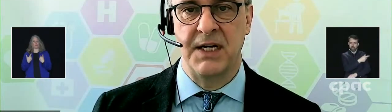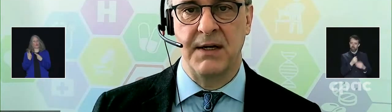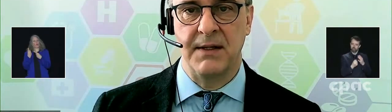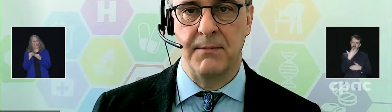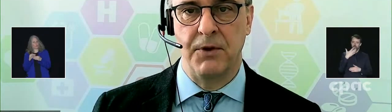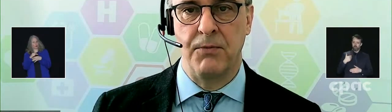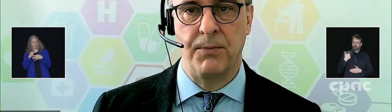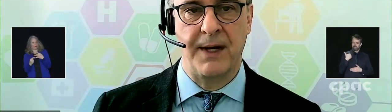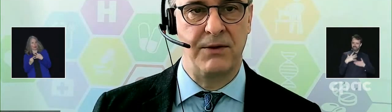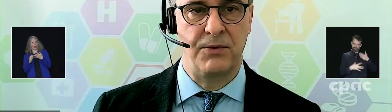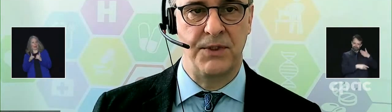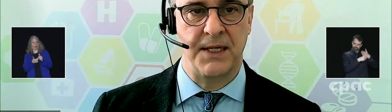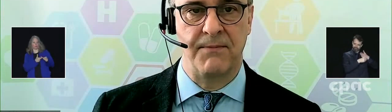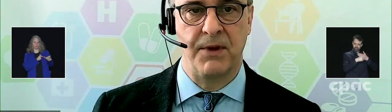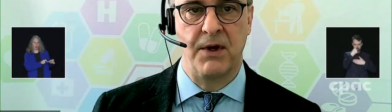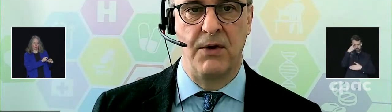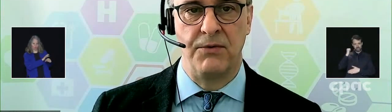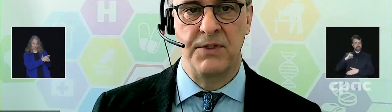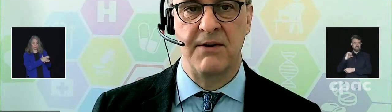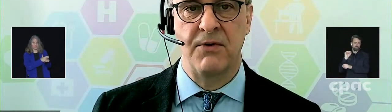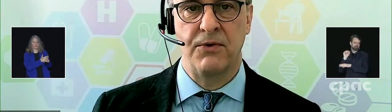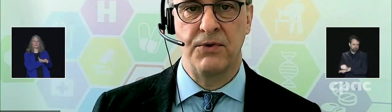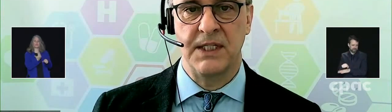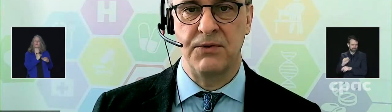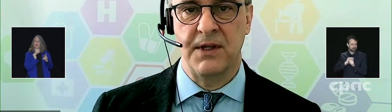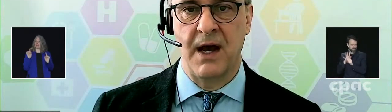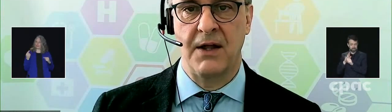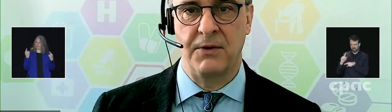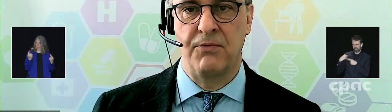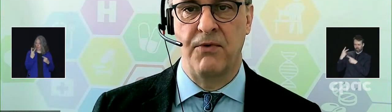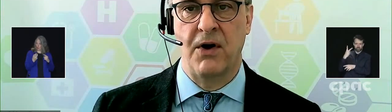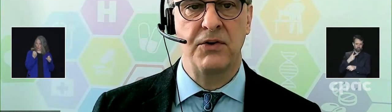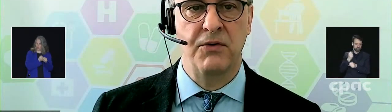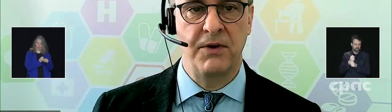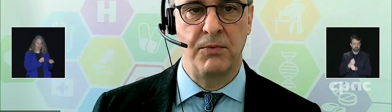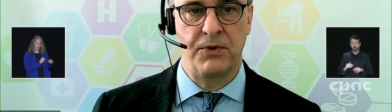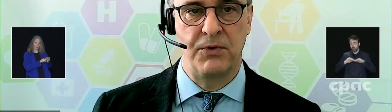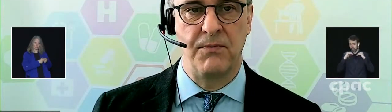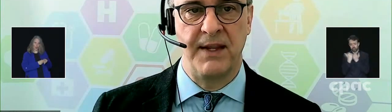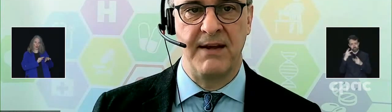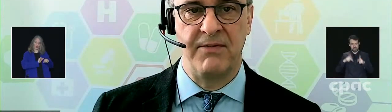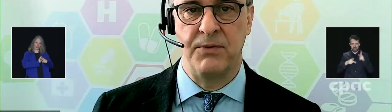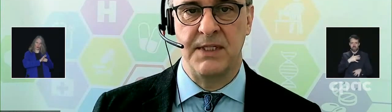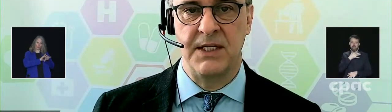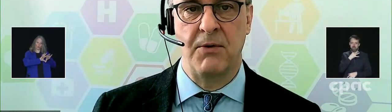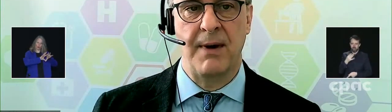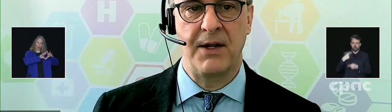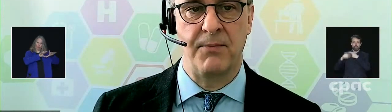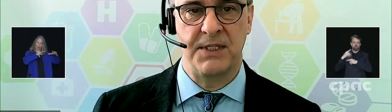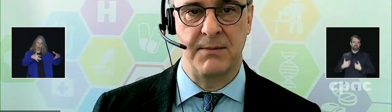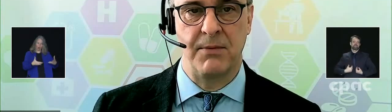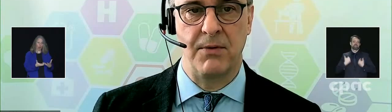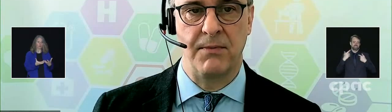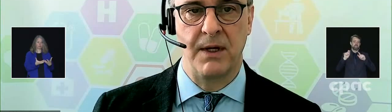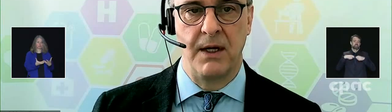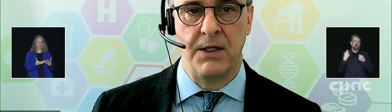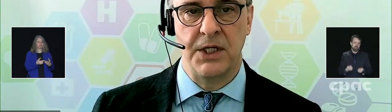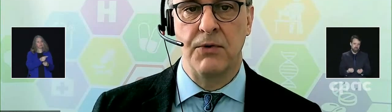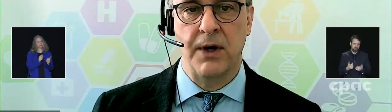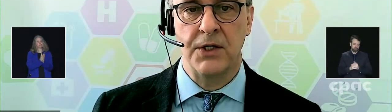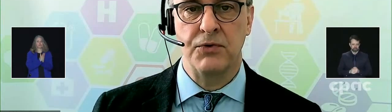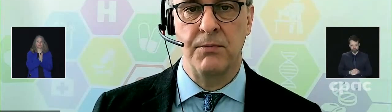sévit déjà depuis près de deux ans. Nous avons tous et toutes hâte de pouvoir retrouver au plus tôt des vies aussi normales que possible.